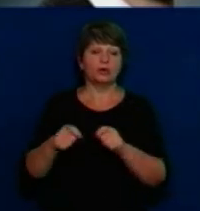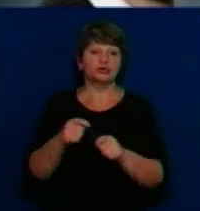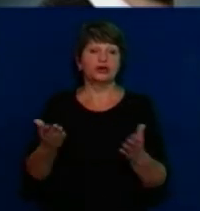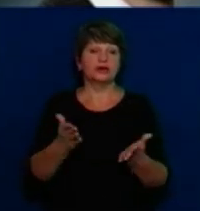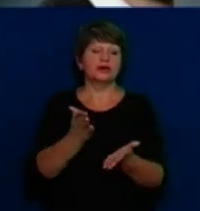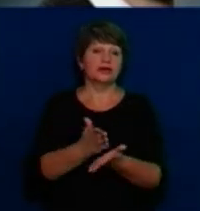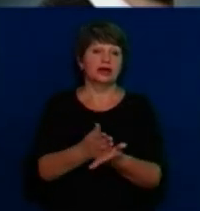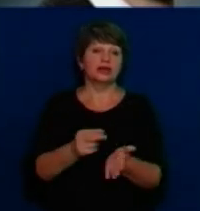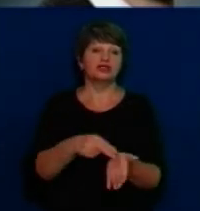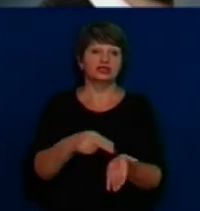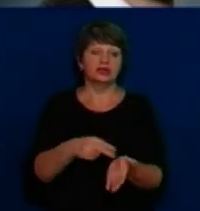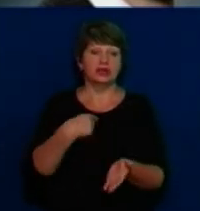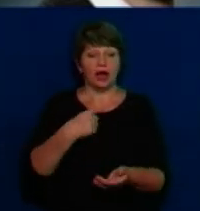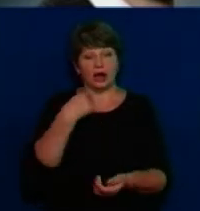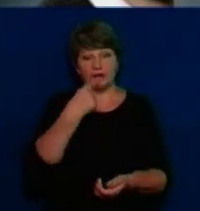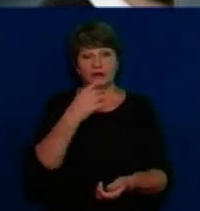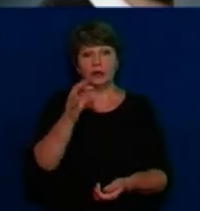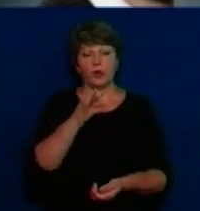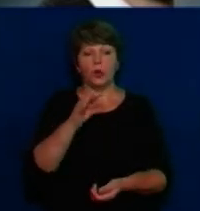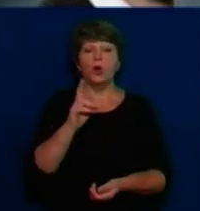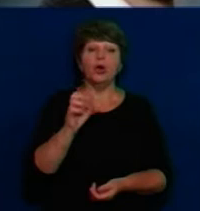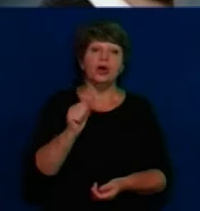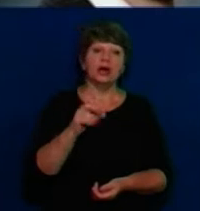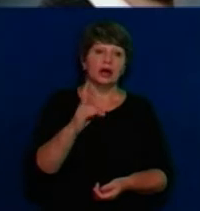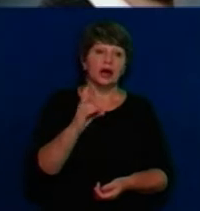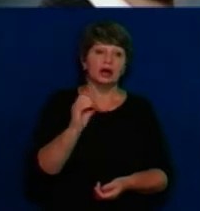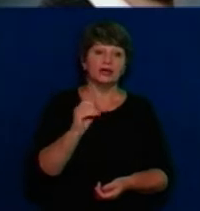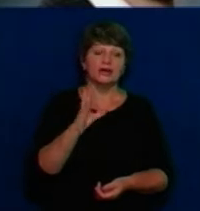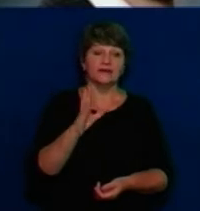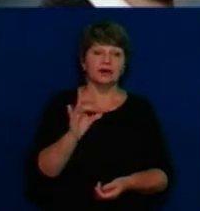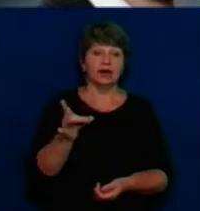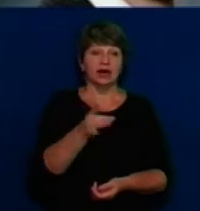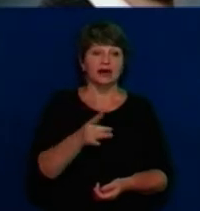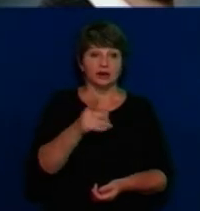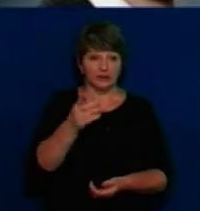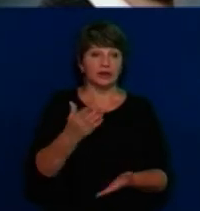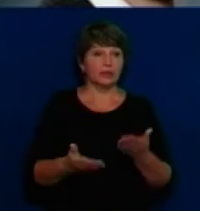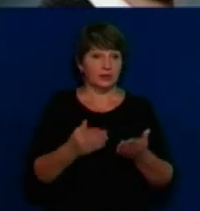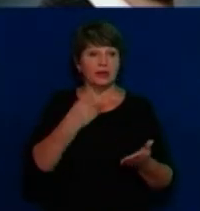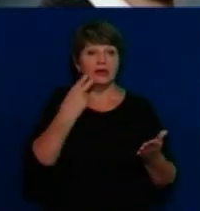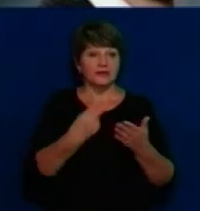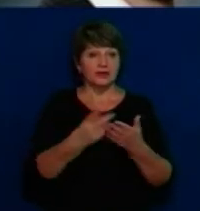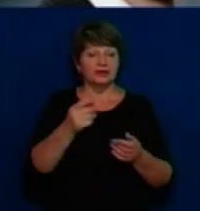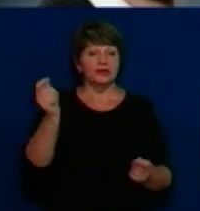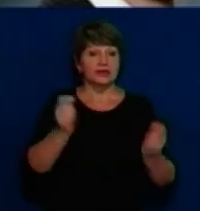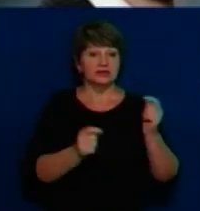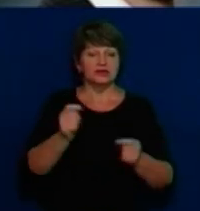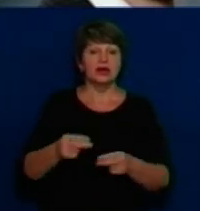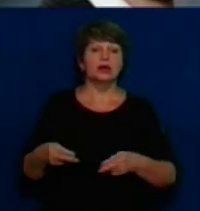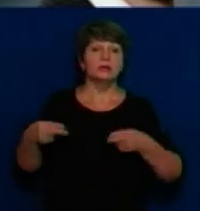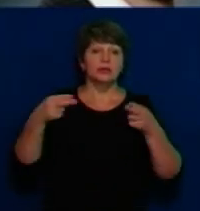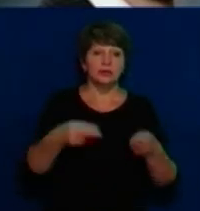Це я говорю зараз про Канівщину, про Канівський район і про село Яблунів. Ви, мабуть, бачили на сесії, приїхали люди за свої кошти,